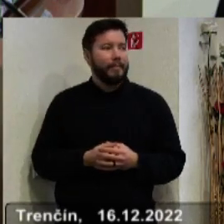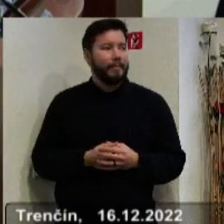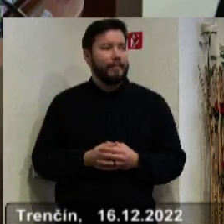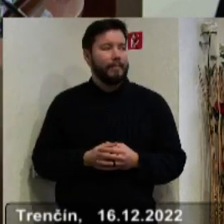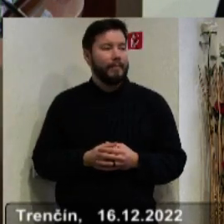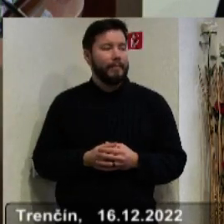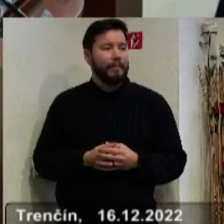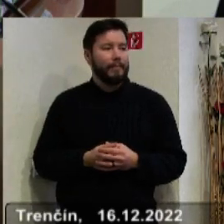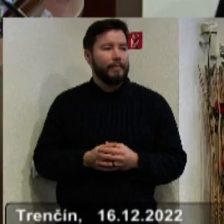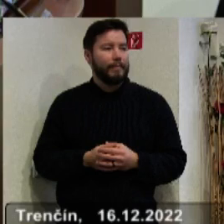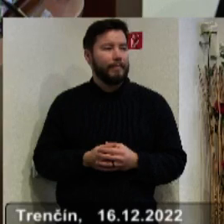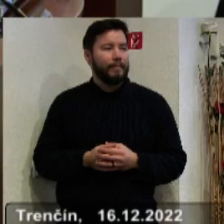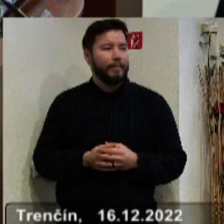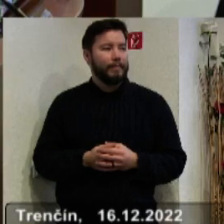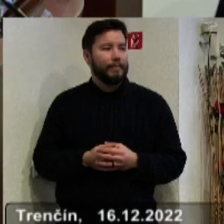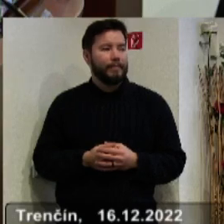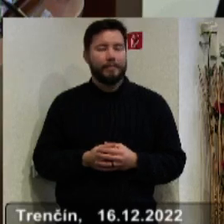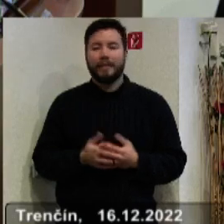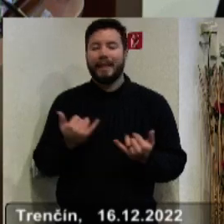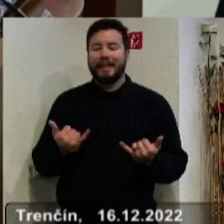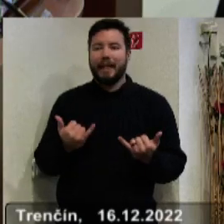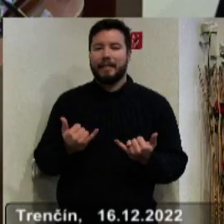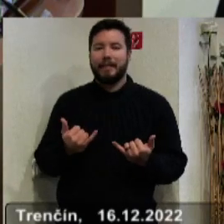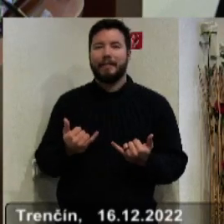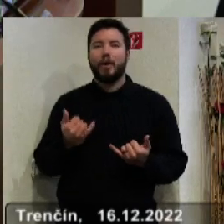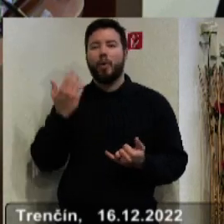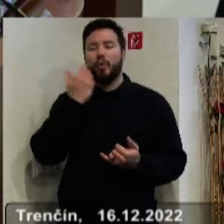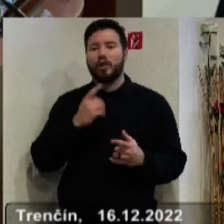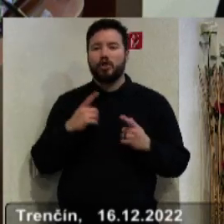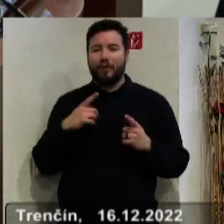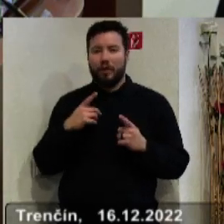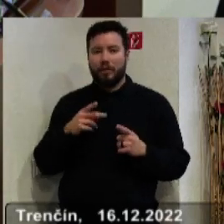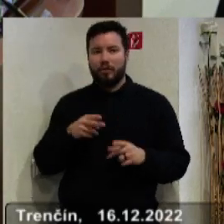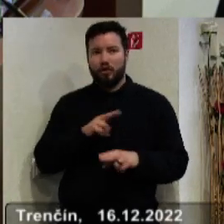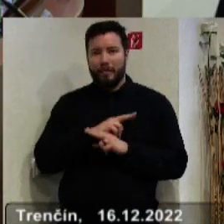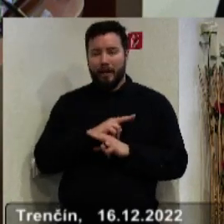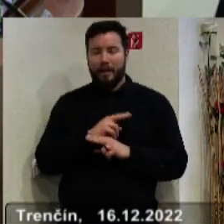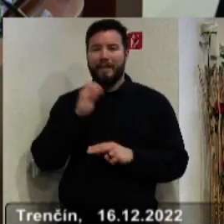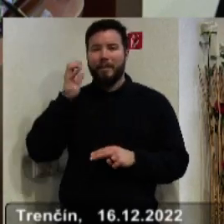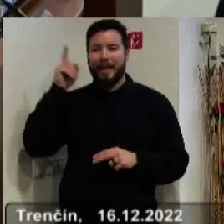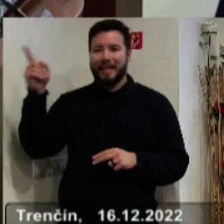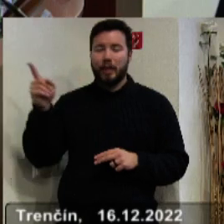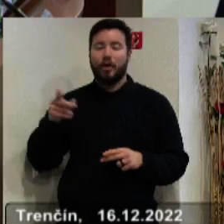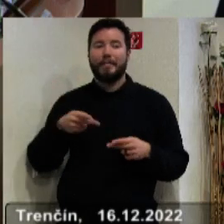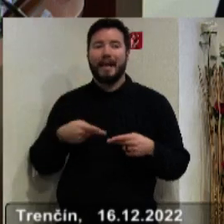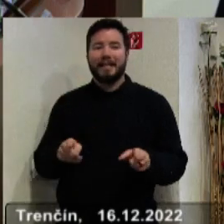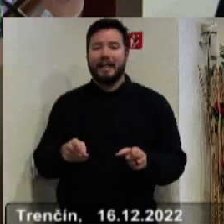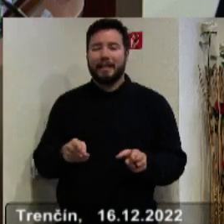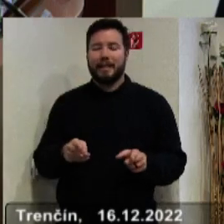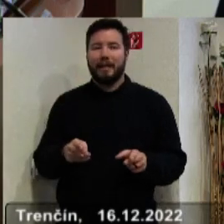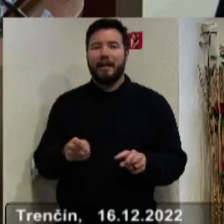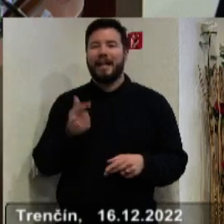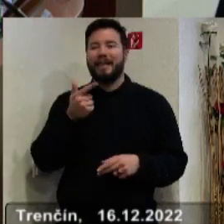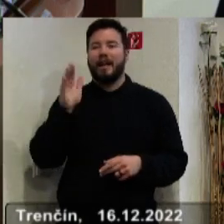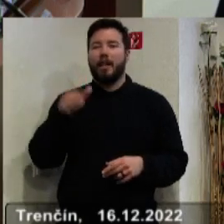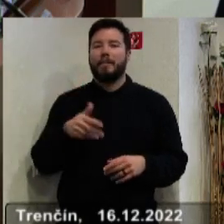Ale zoberme si jednu vec. Dnes vyhasol ľudský život. V Partizánskom na ceste 2